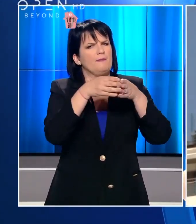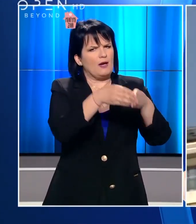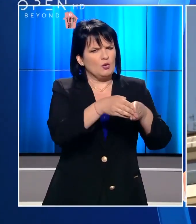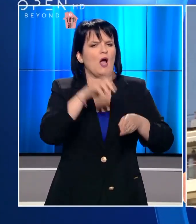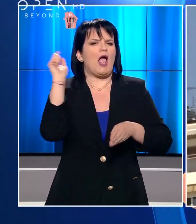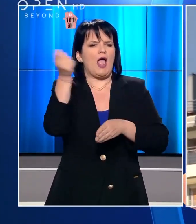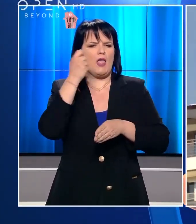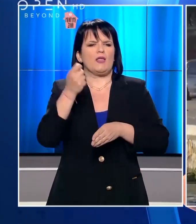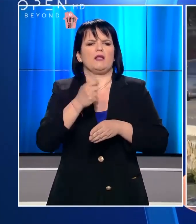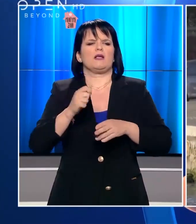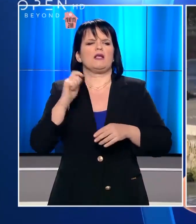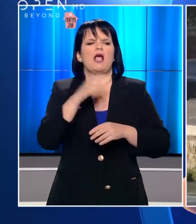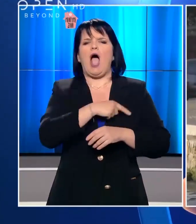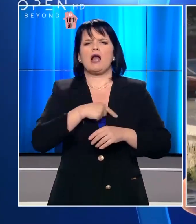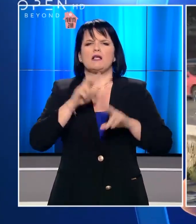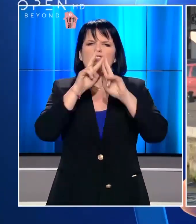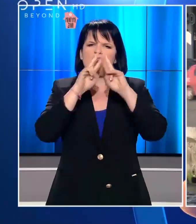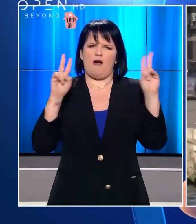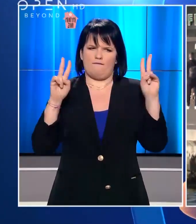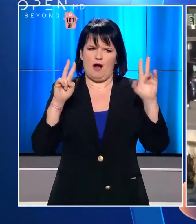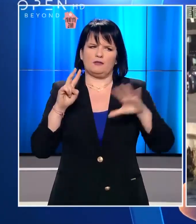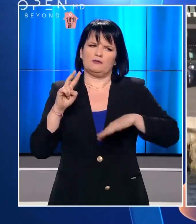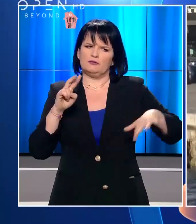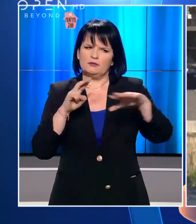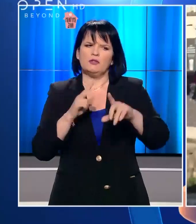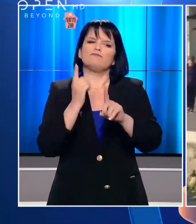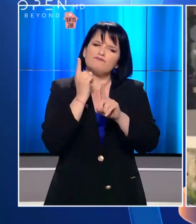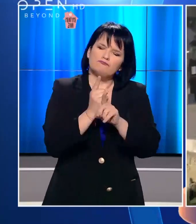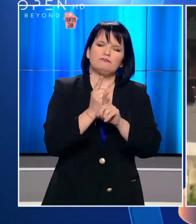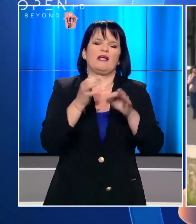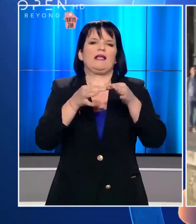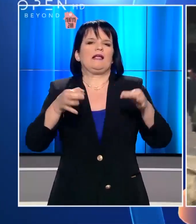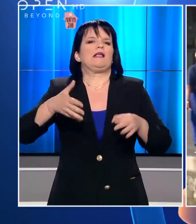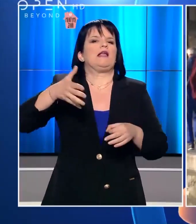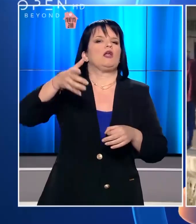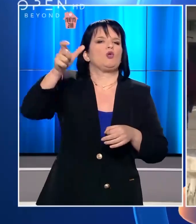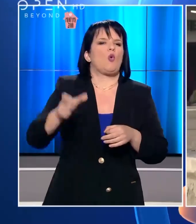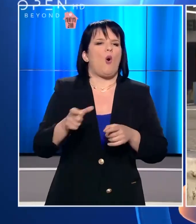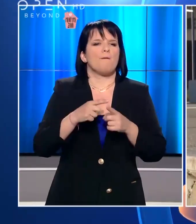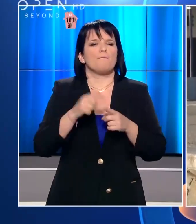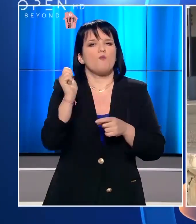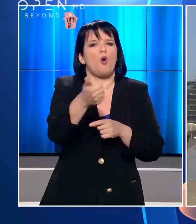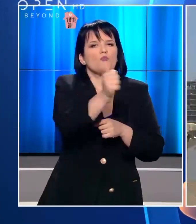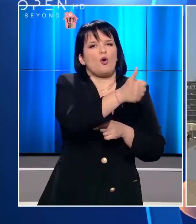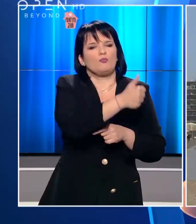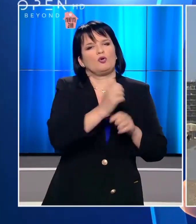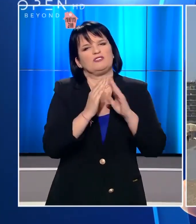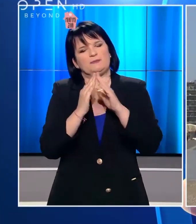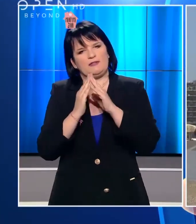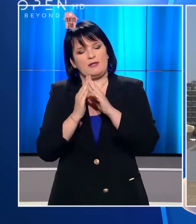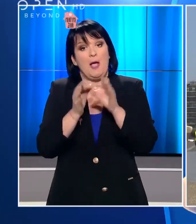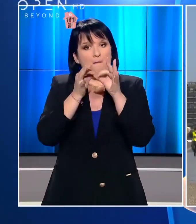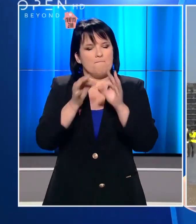και η Εθνική Αρχή Διαφάνειας. Η διατερημνία θα ληφθεί και για όσους ηλικιωμένους συμπολίτες μας είναι μόνοι στο σπίτι. Τα